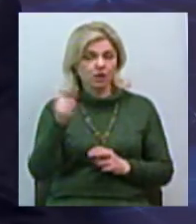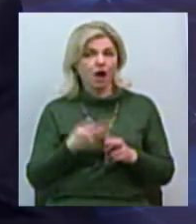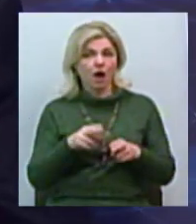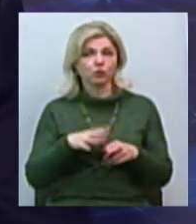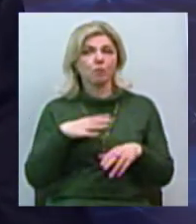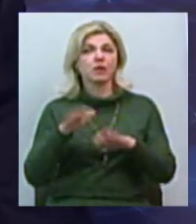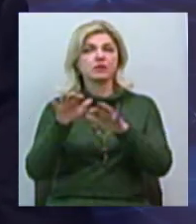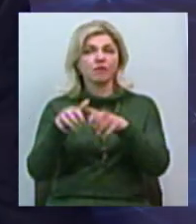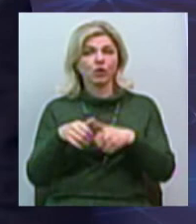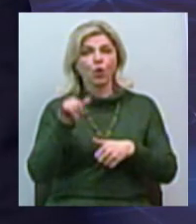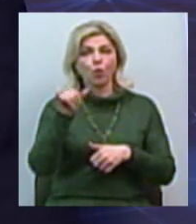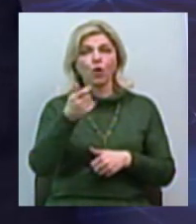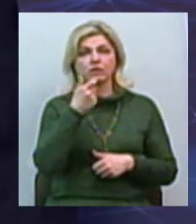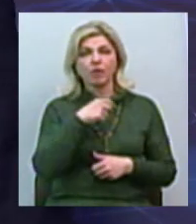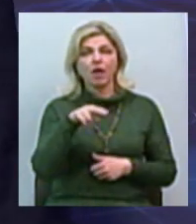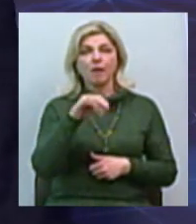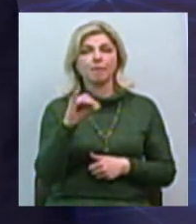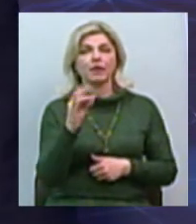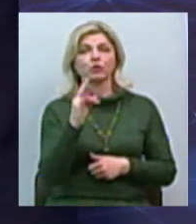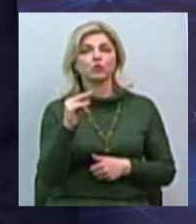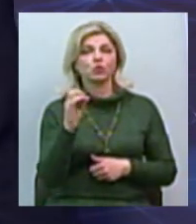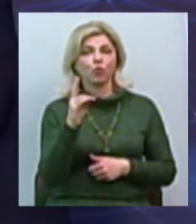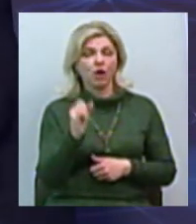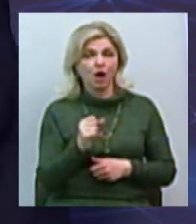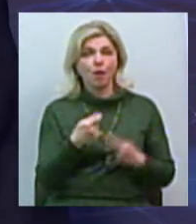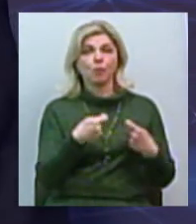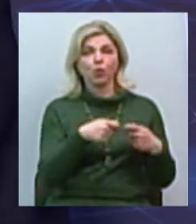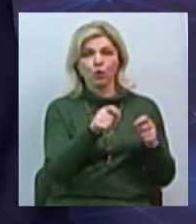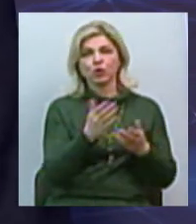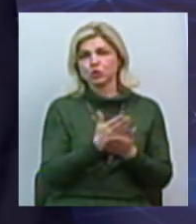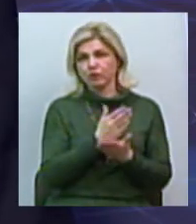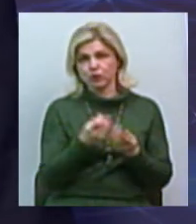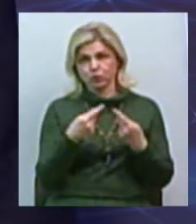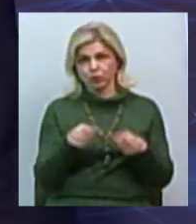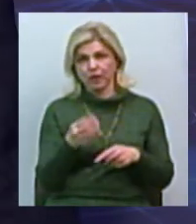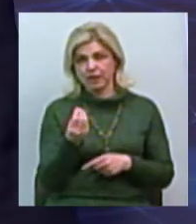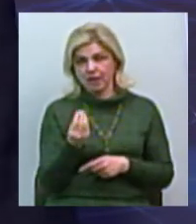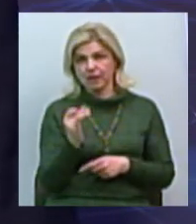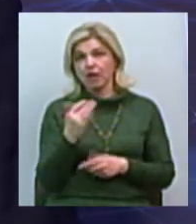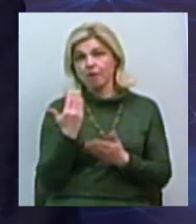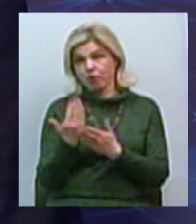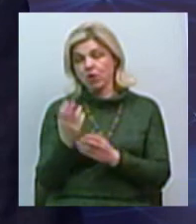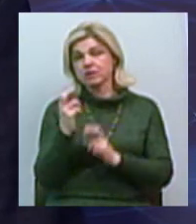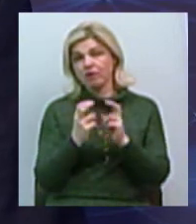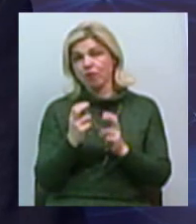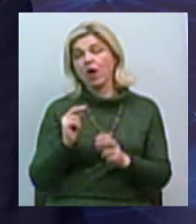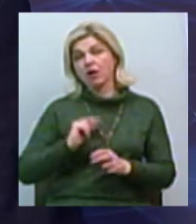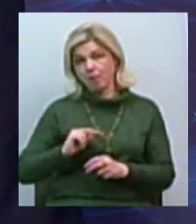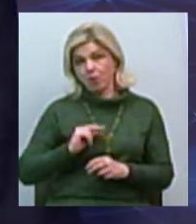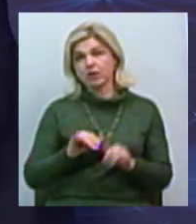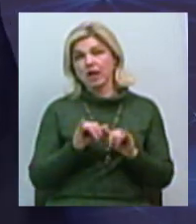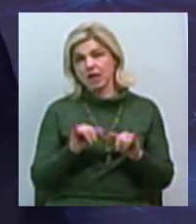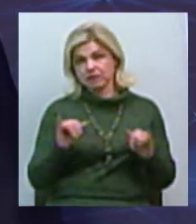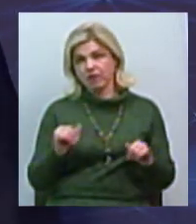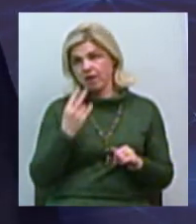господина Пинчука, і потім перепродан за совершенно другие деньги, і, смотрите, завод работает, развивается, і ми видим